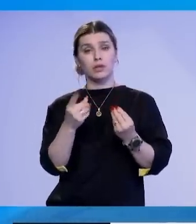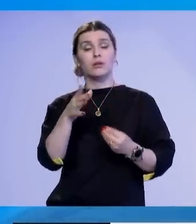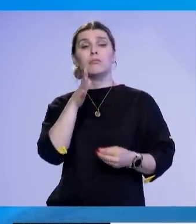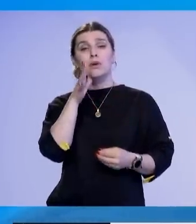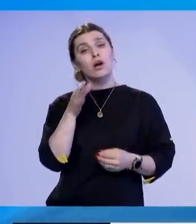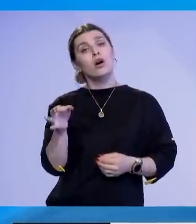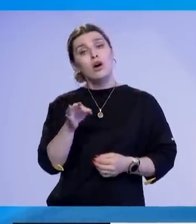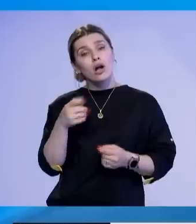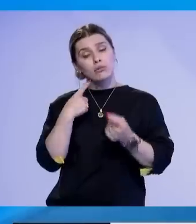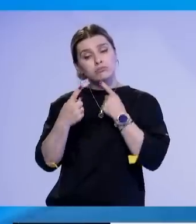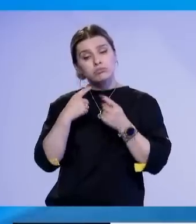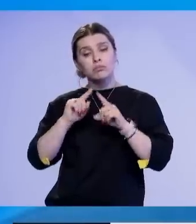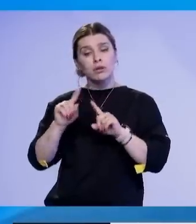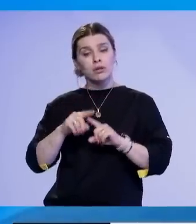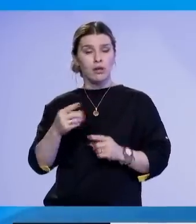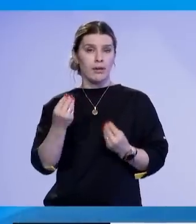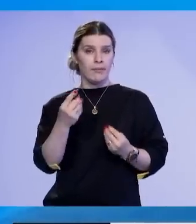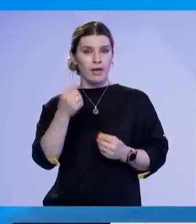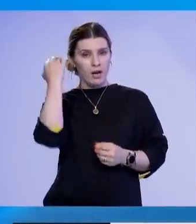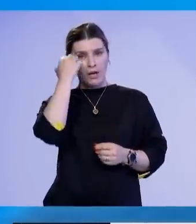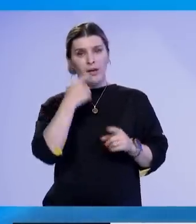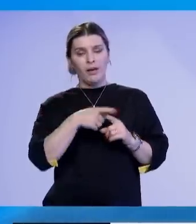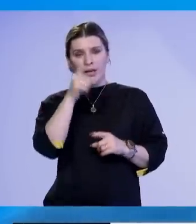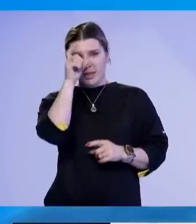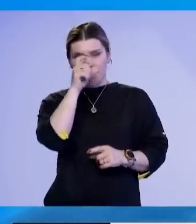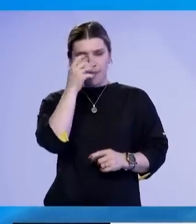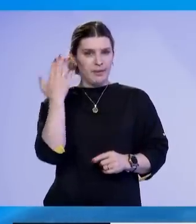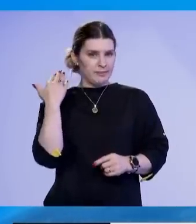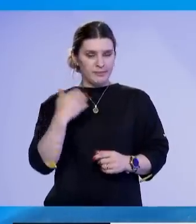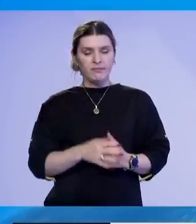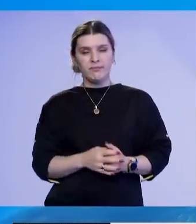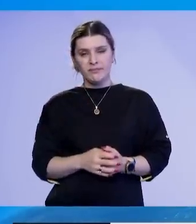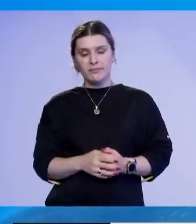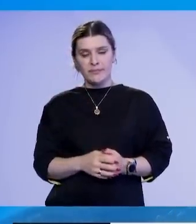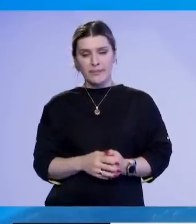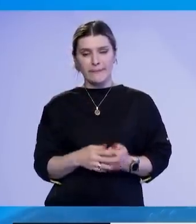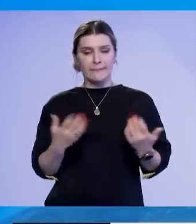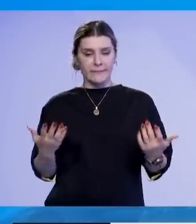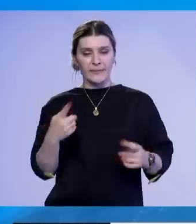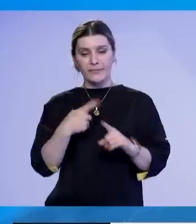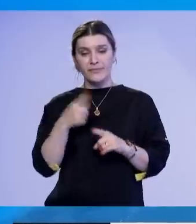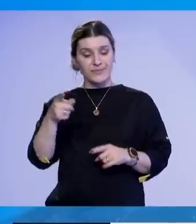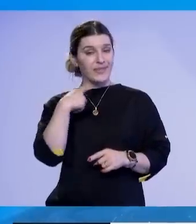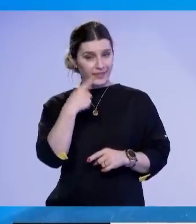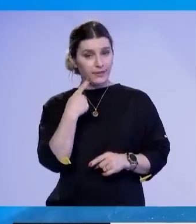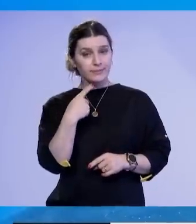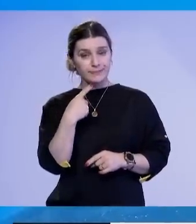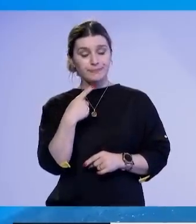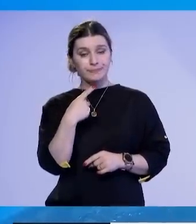së fund me internjet bisedimeve dhe marveshës që është arritur në njëtë Kosovës dhe Sërbis. Në anën tjetër, po ashtu thase,